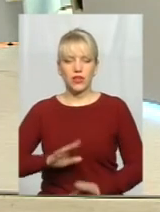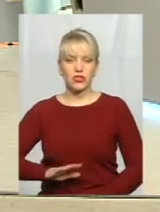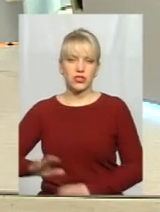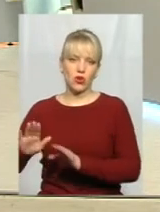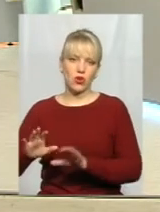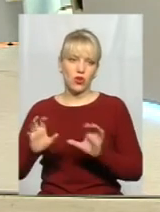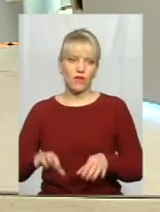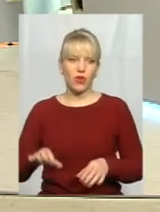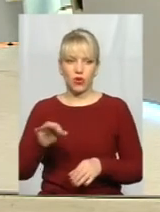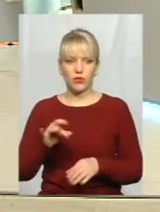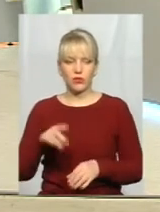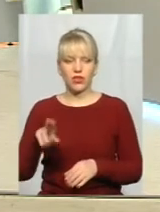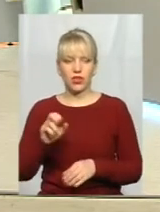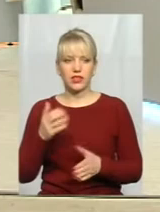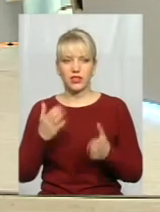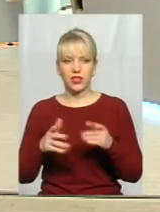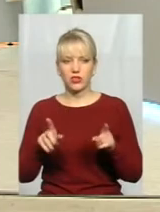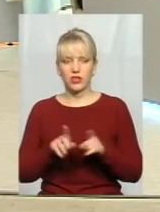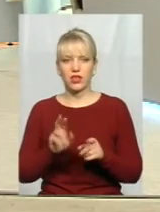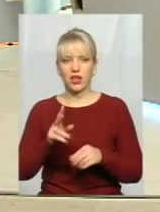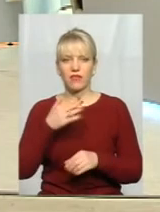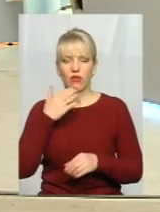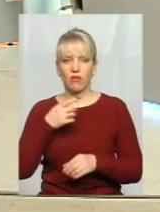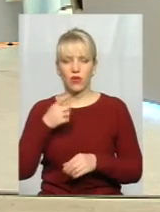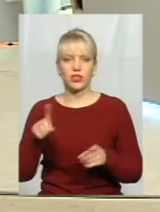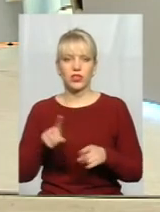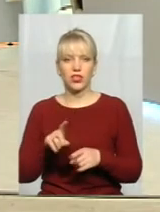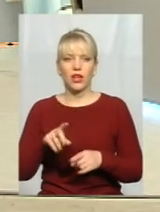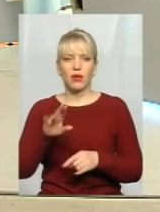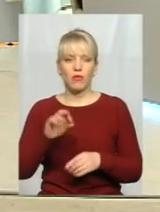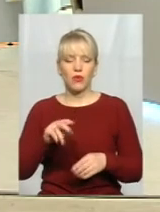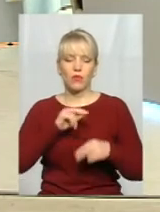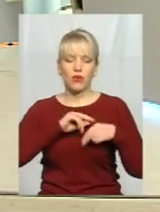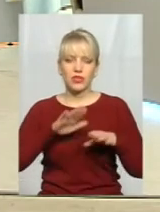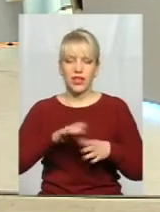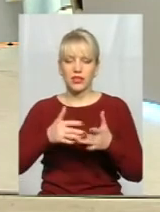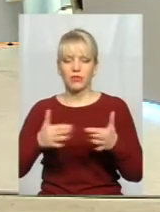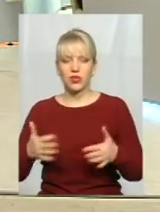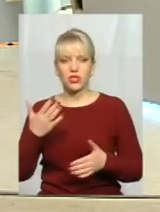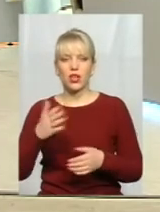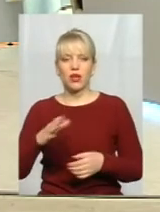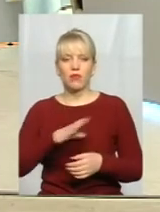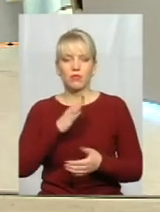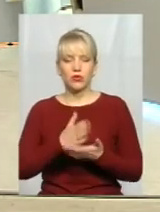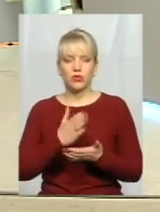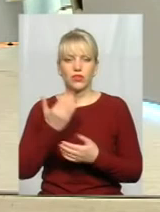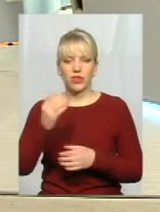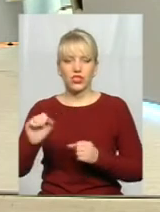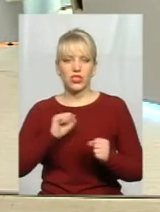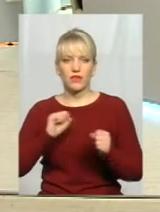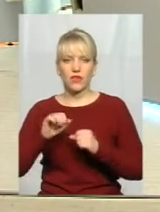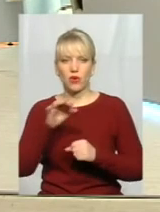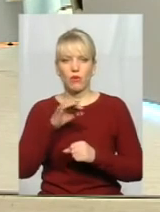скажіть, будь ласка, тоді, якщо на так вже пішло, як ви говорите, говорите, що про посади, про інші, скажіть, будь ласка, будучи ваш керівник